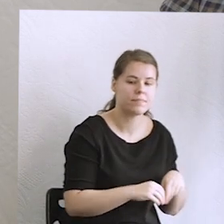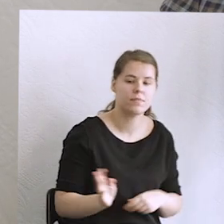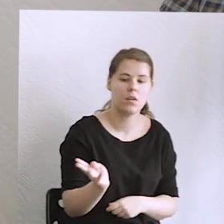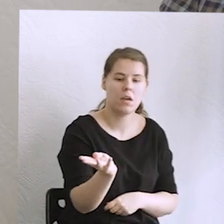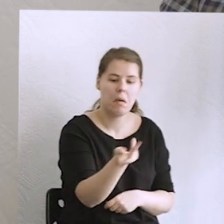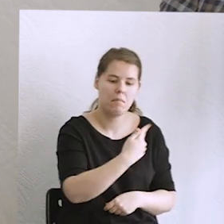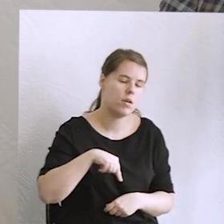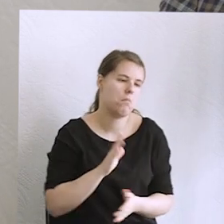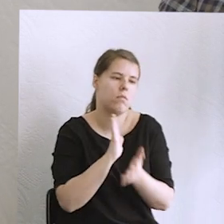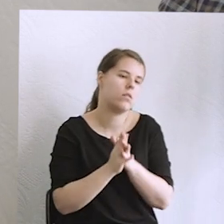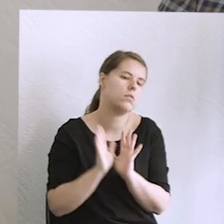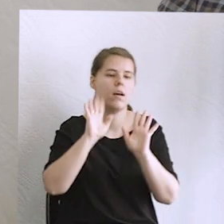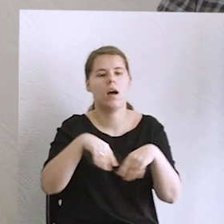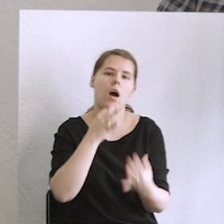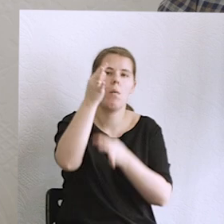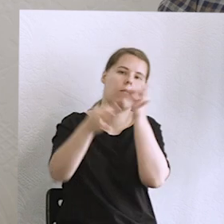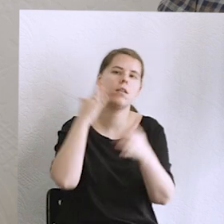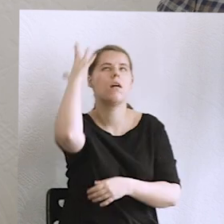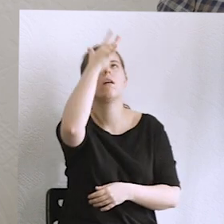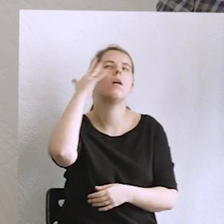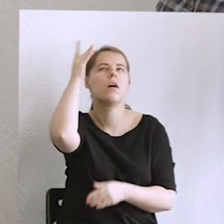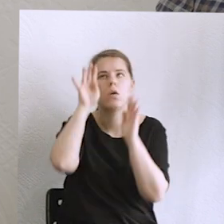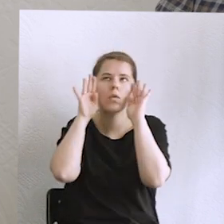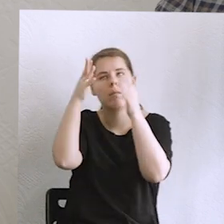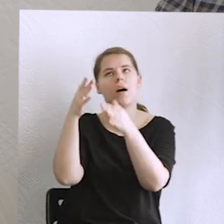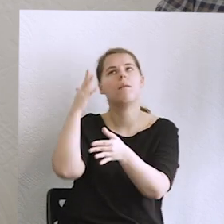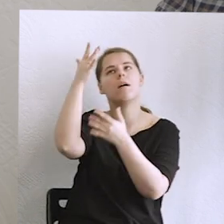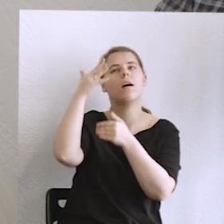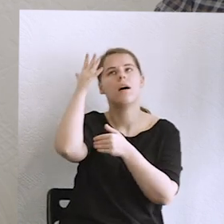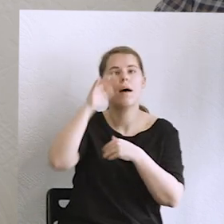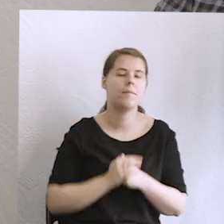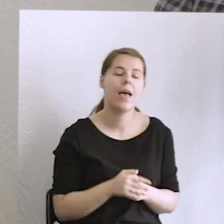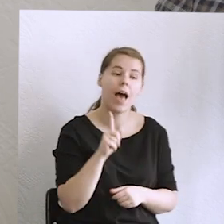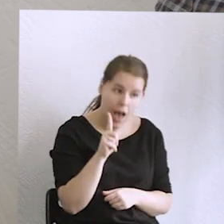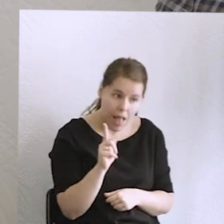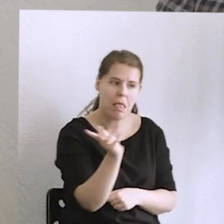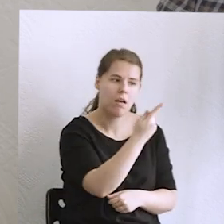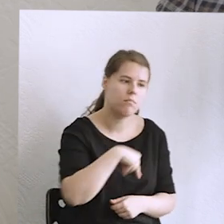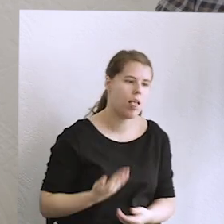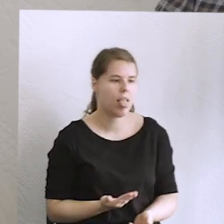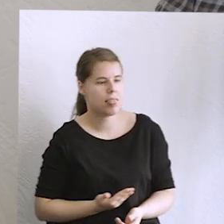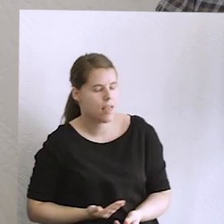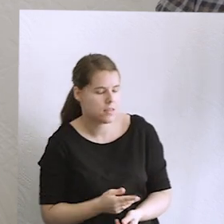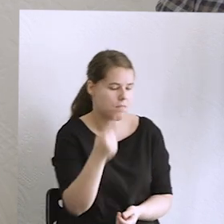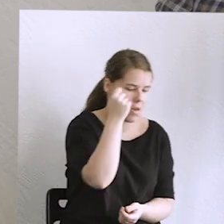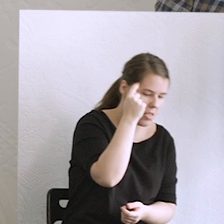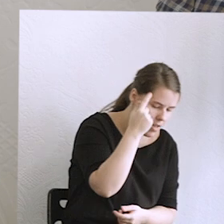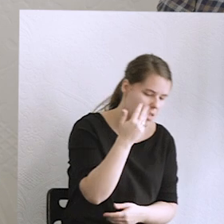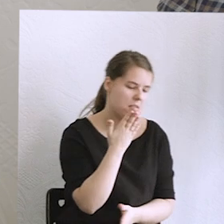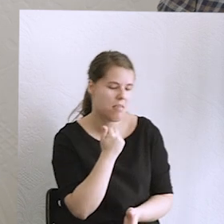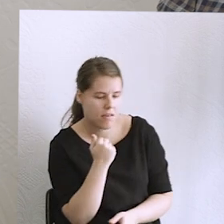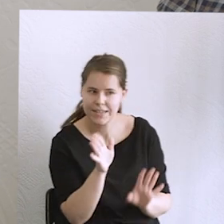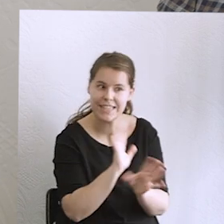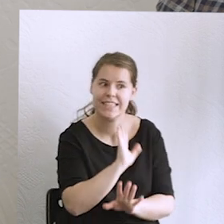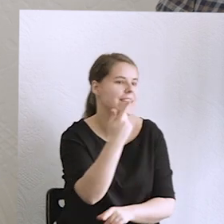imaginarium. Nie powinniśmy jednak poddawać się intelektualnemu lenistwu i tak jak ćwiczymy ciało i dbamy o